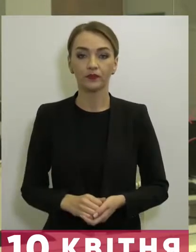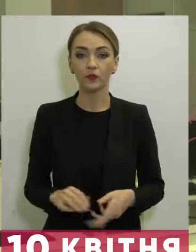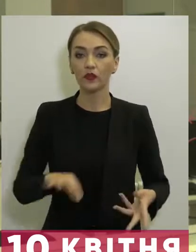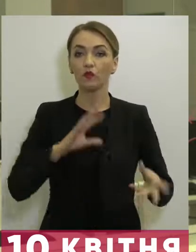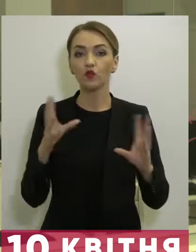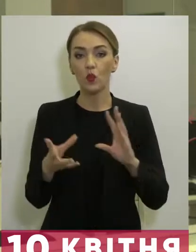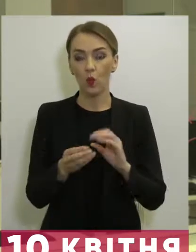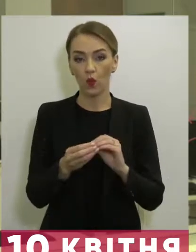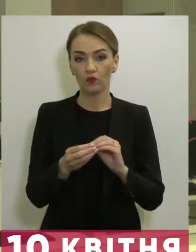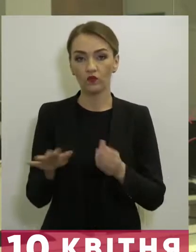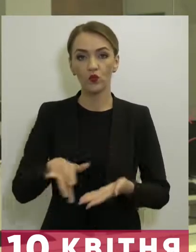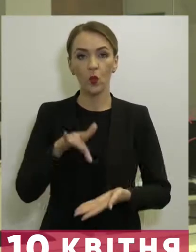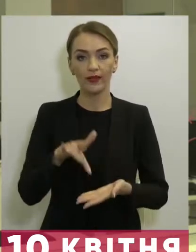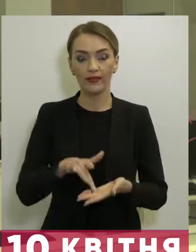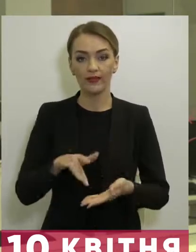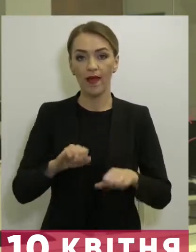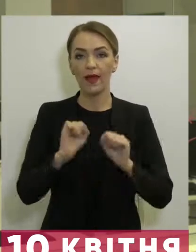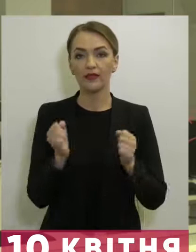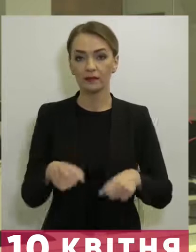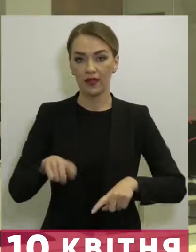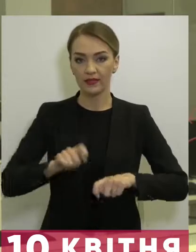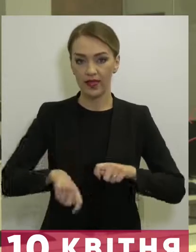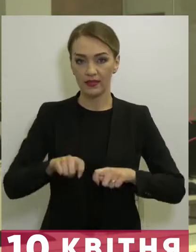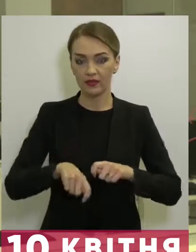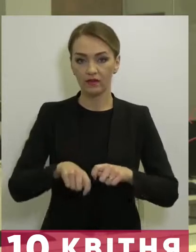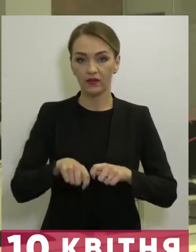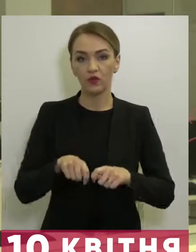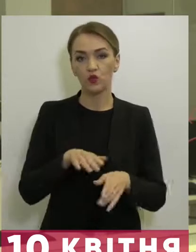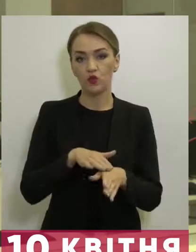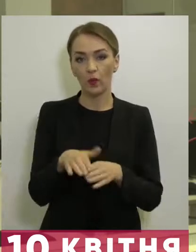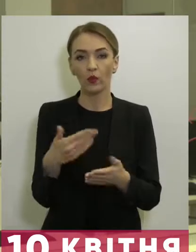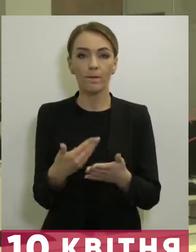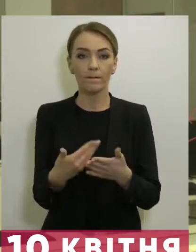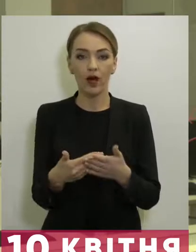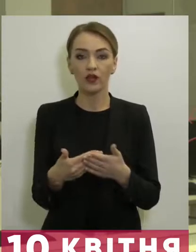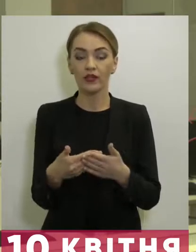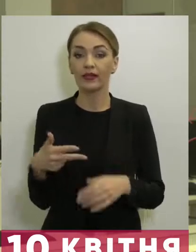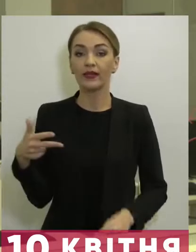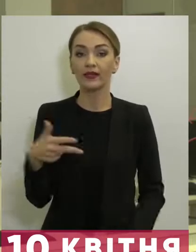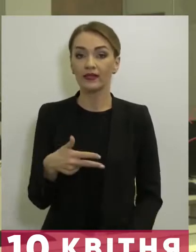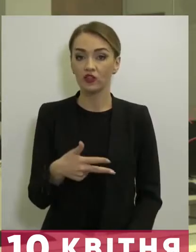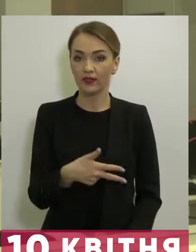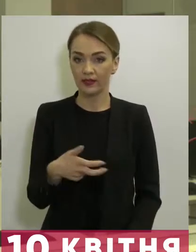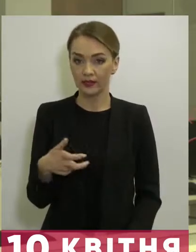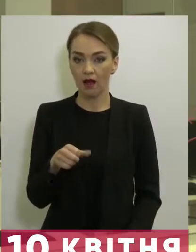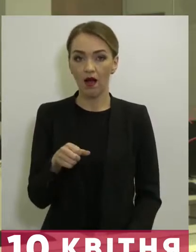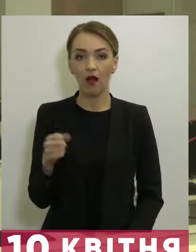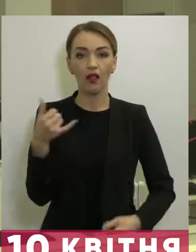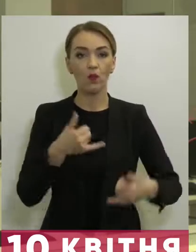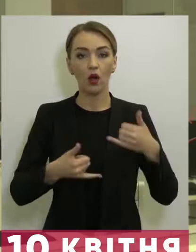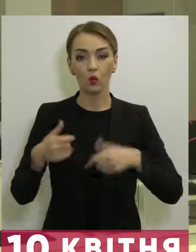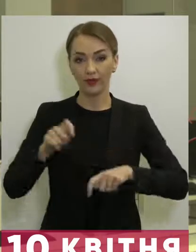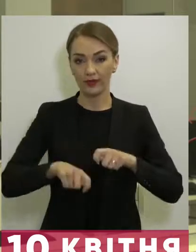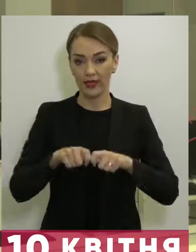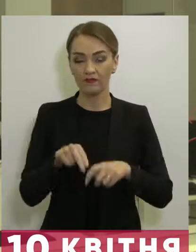Усього в столиці експрес-тестів зроблено майже 3 тисячі 300, а лабораторних